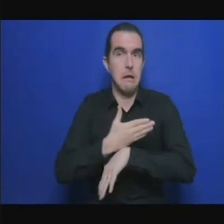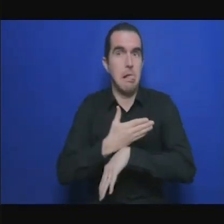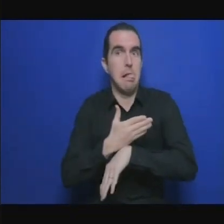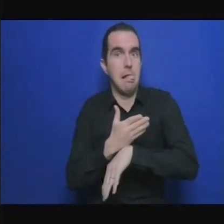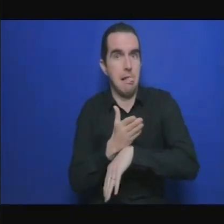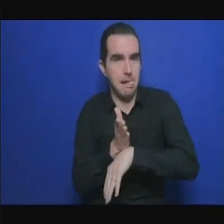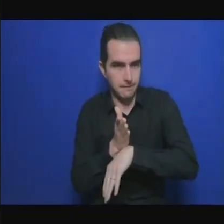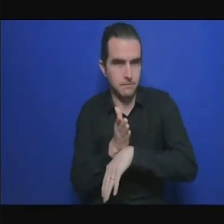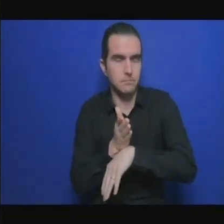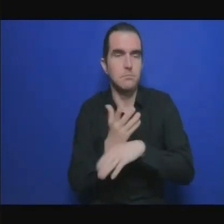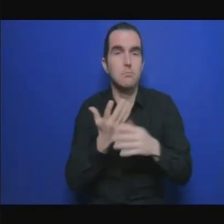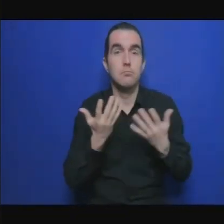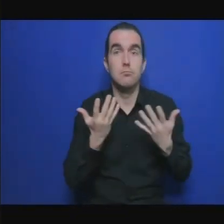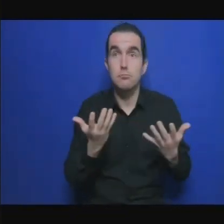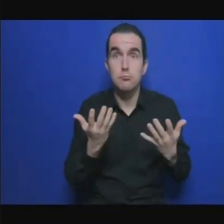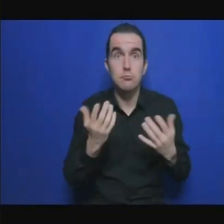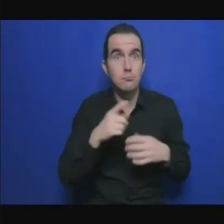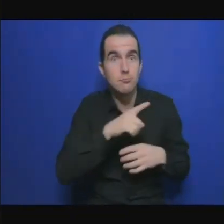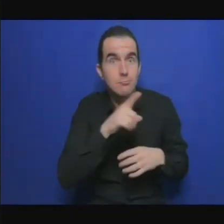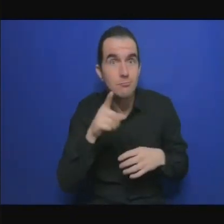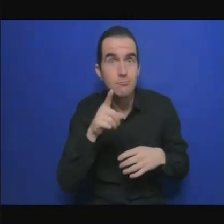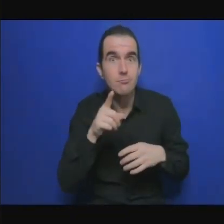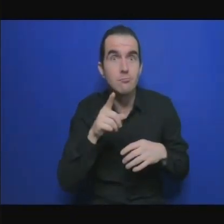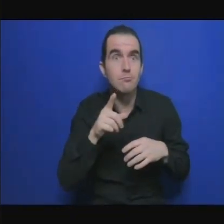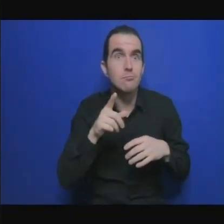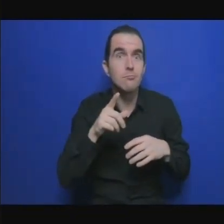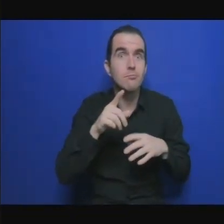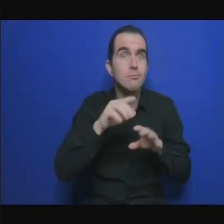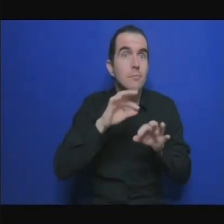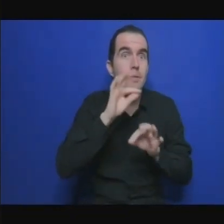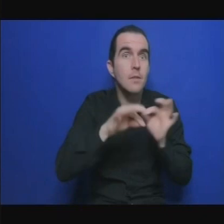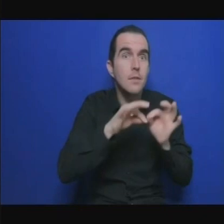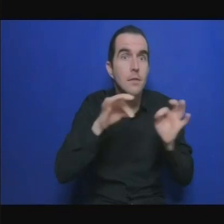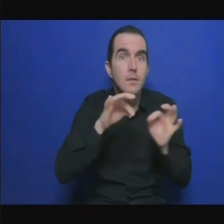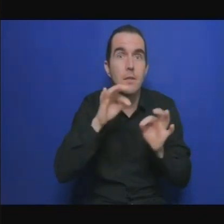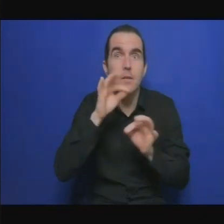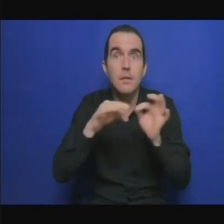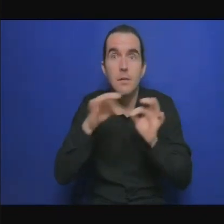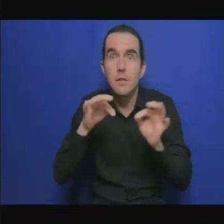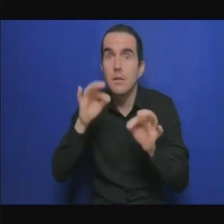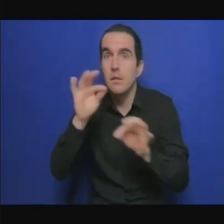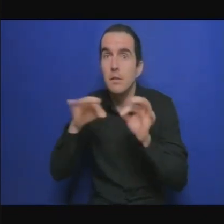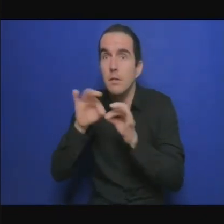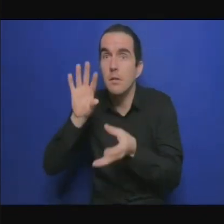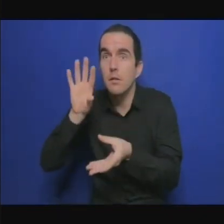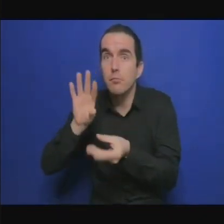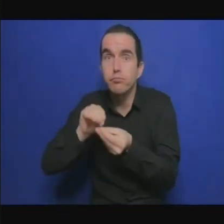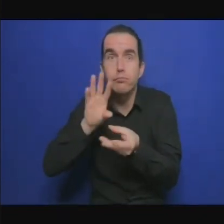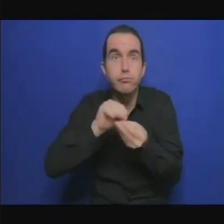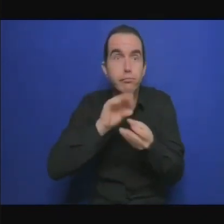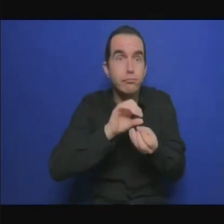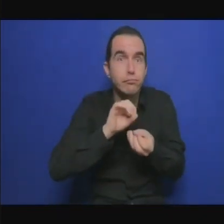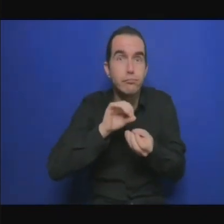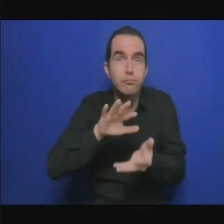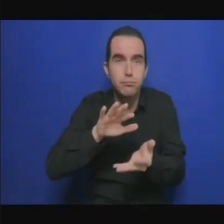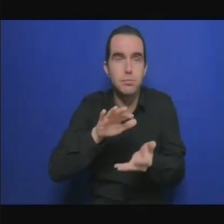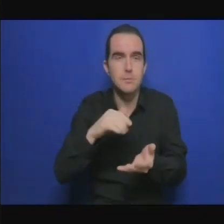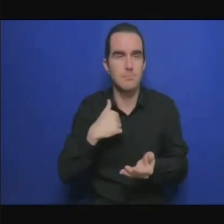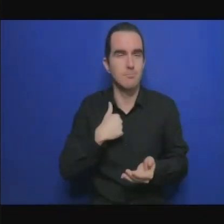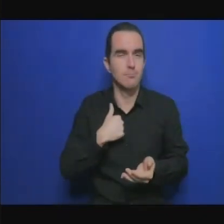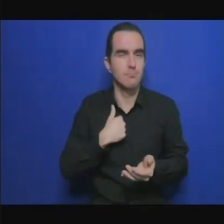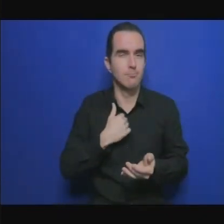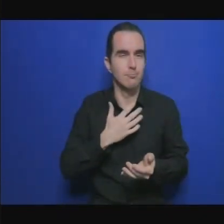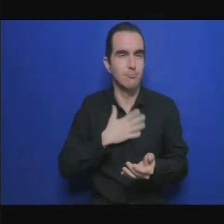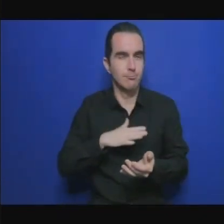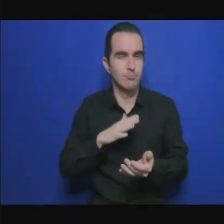une exhortation ce qui sera ce convenu ce qui sera convenu lors de ce processus de la COP26